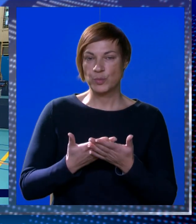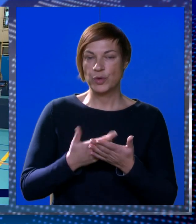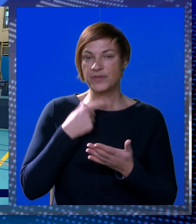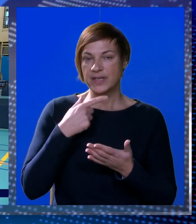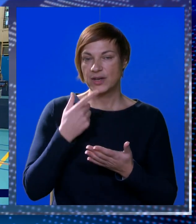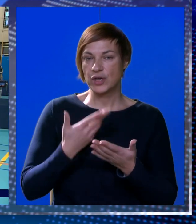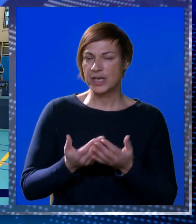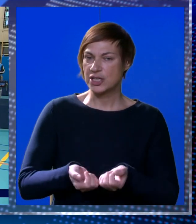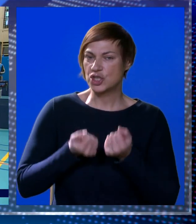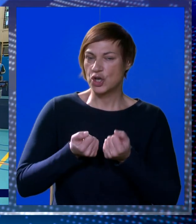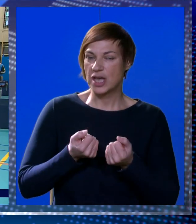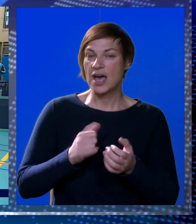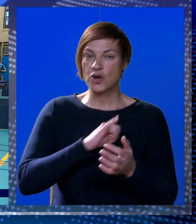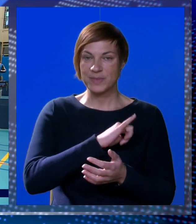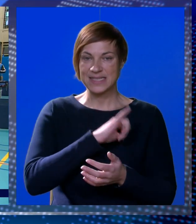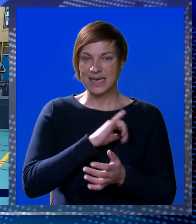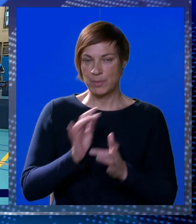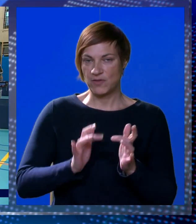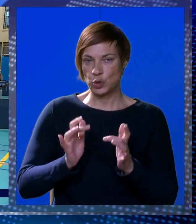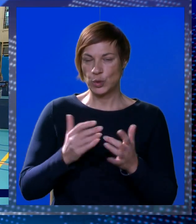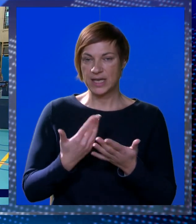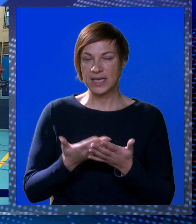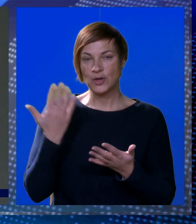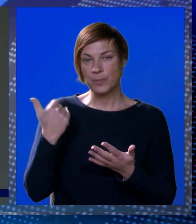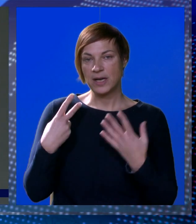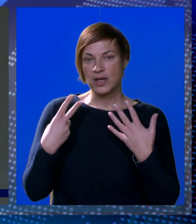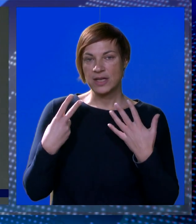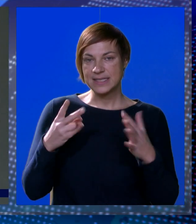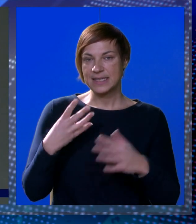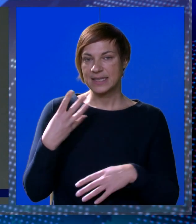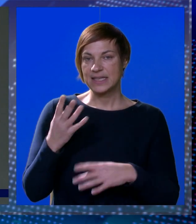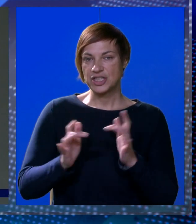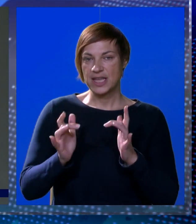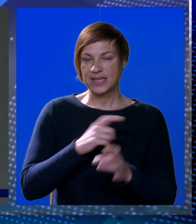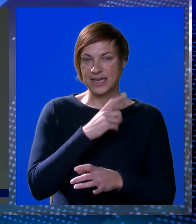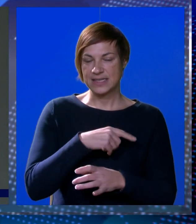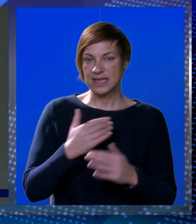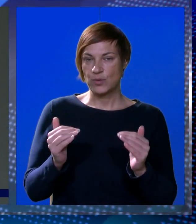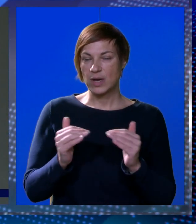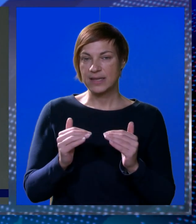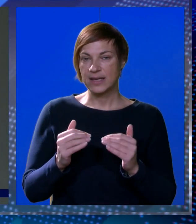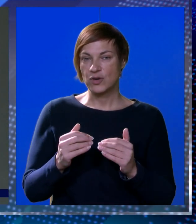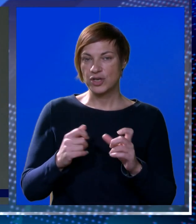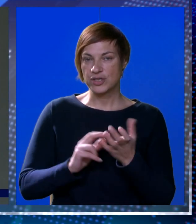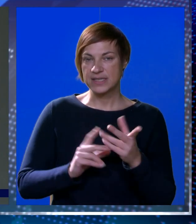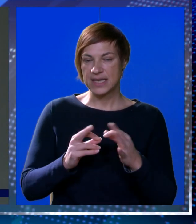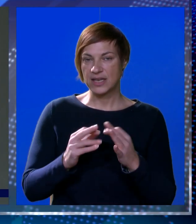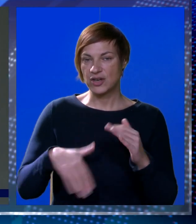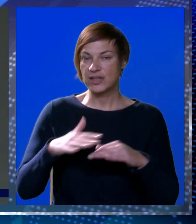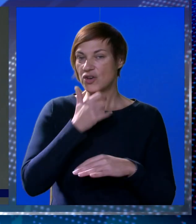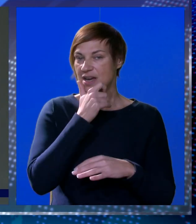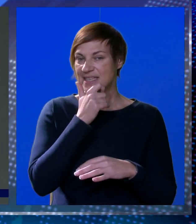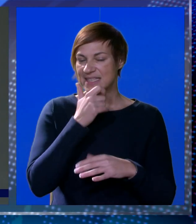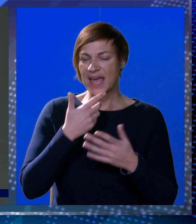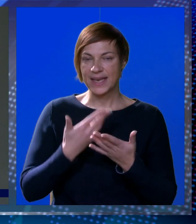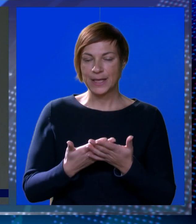potvrda kako je riječ o vrlo jakom i zanimljivom turniru. Bilo je 74 natjecatelja, znači u kategorijama od senjora do